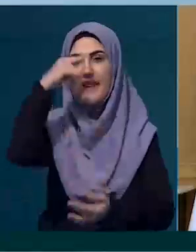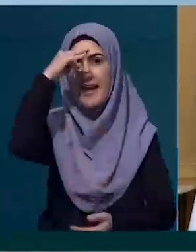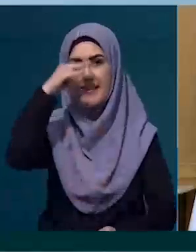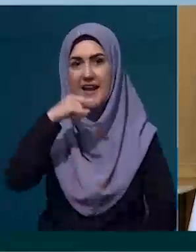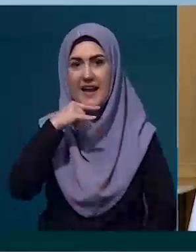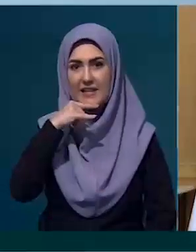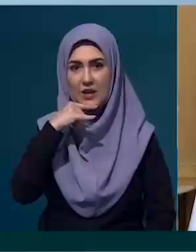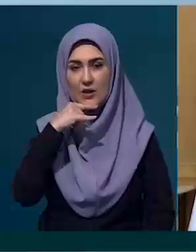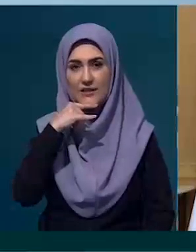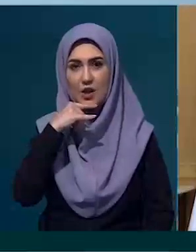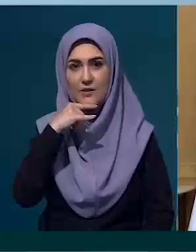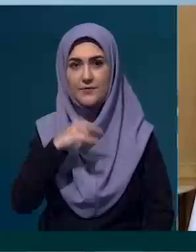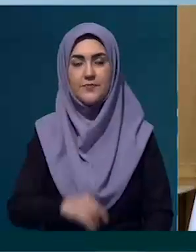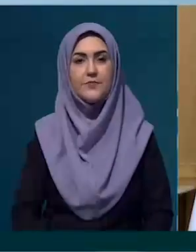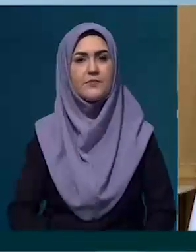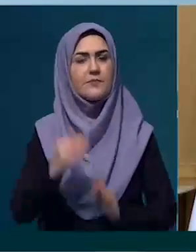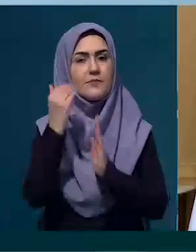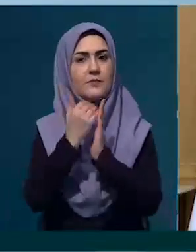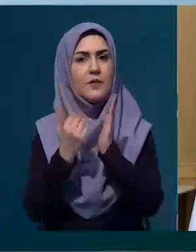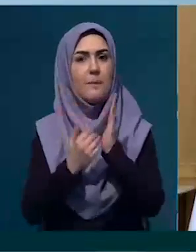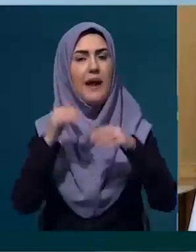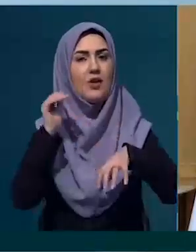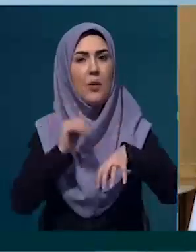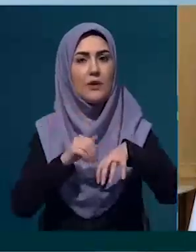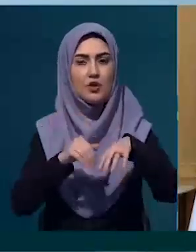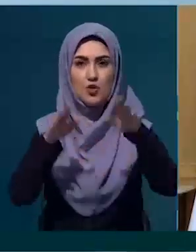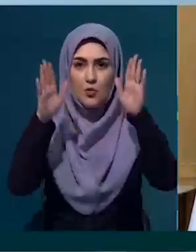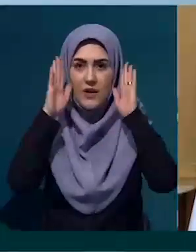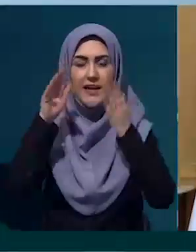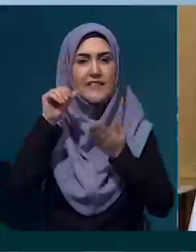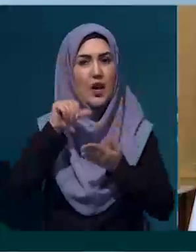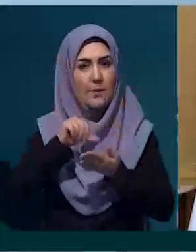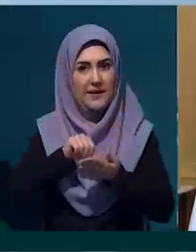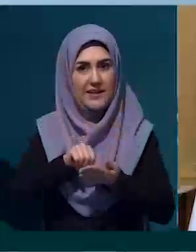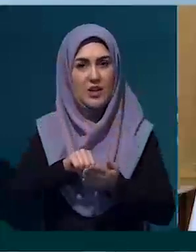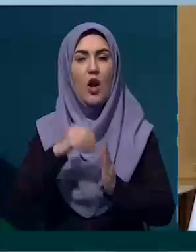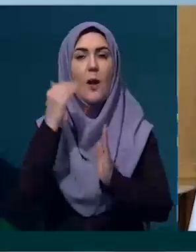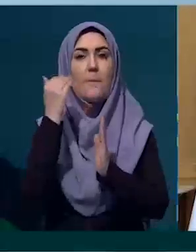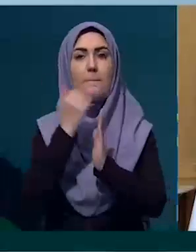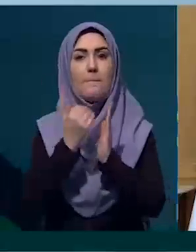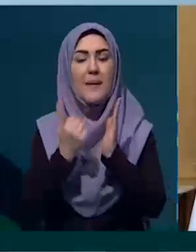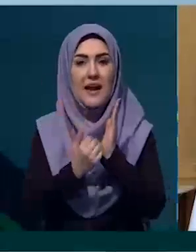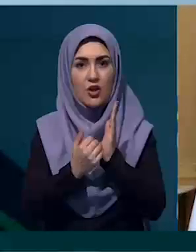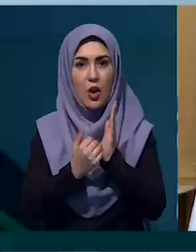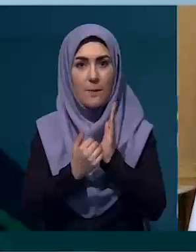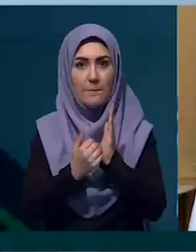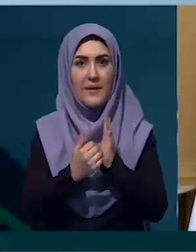سیاست جمهوری اسلامی ایران، سیاست خارجی ما در دولت مردمی